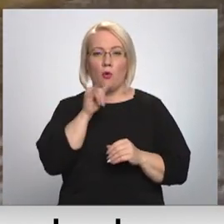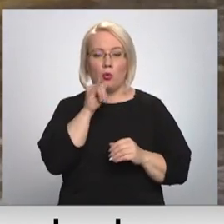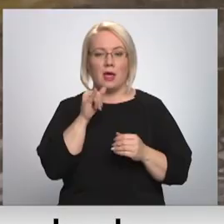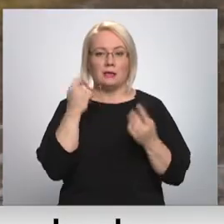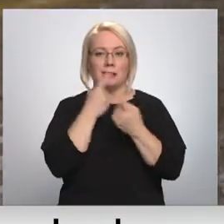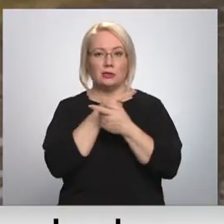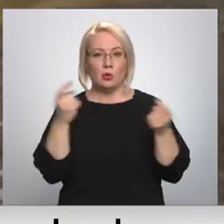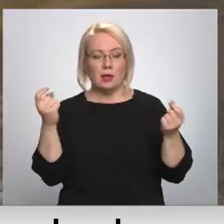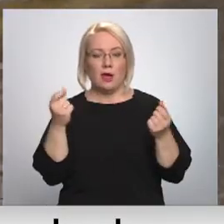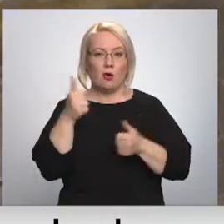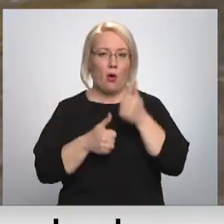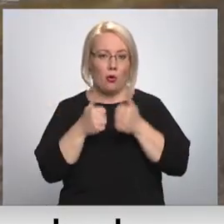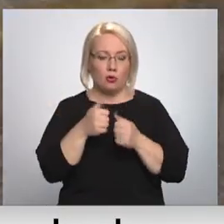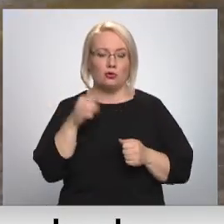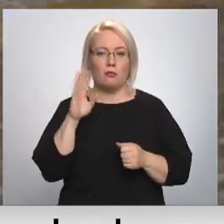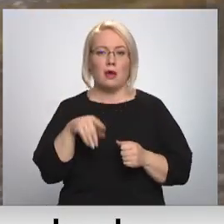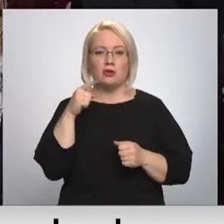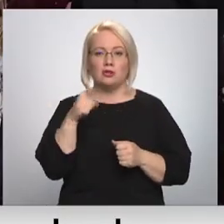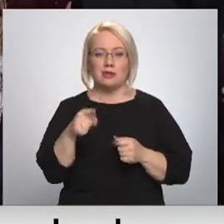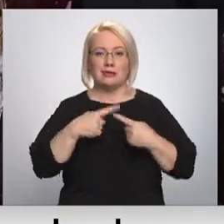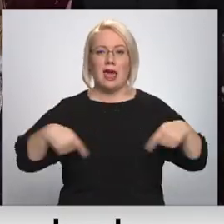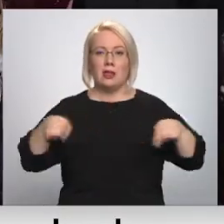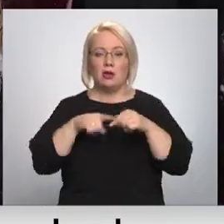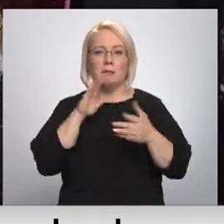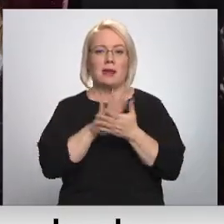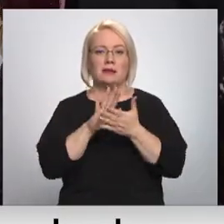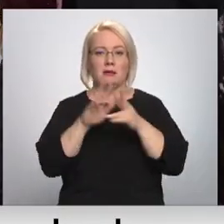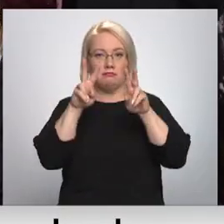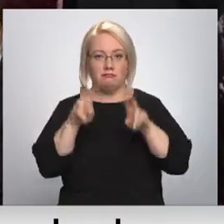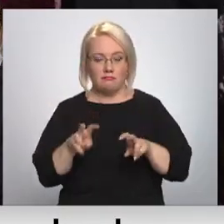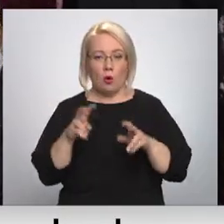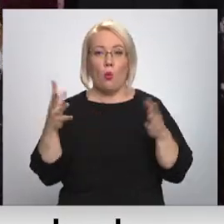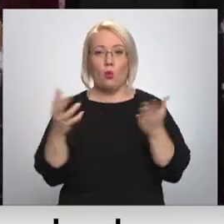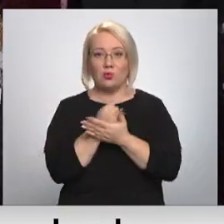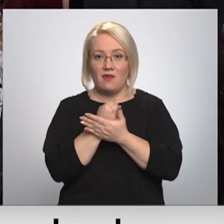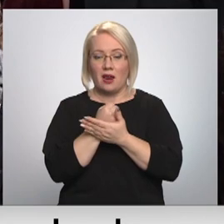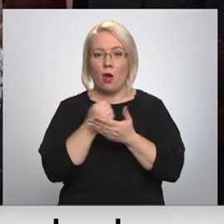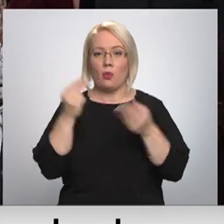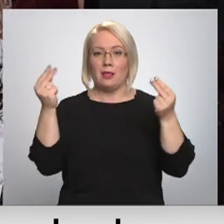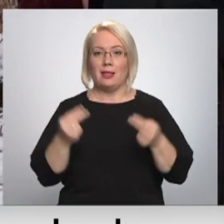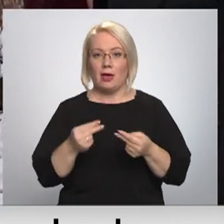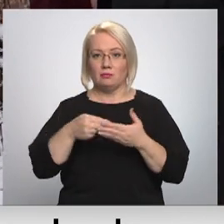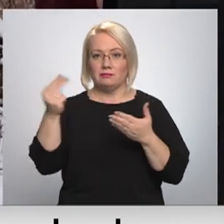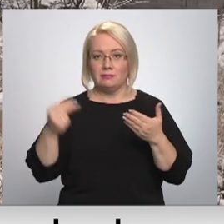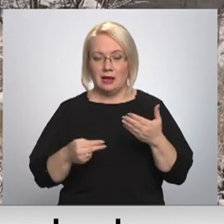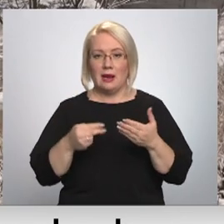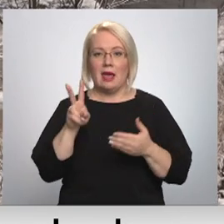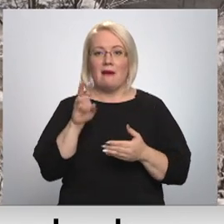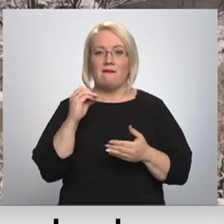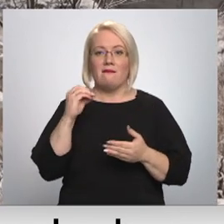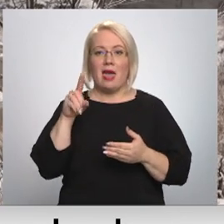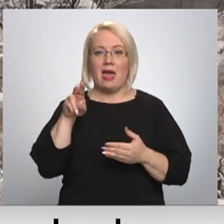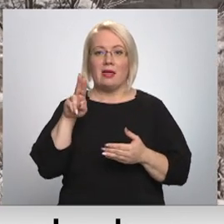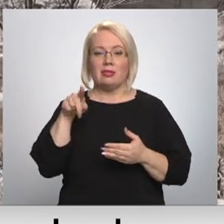šīs pašas teritorijas piesārņojuma izpētēji. Tajā uzvarēja un līgums jau noslēgts ar SIA Vent Eko. Līdz ar